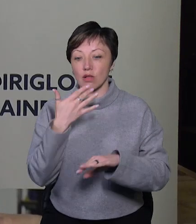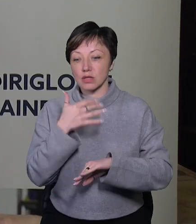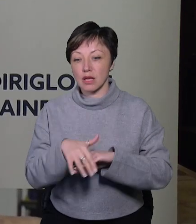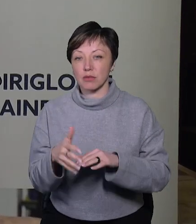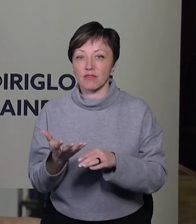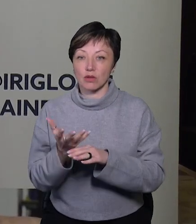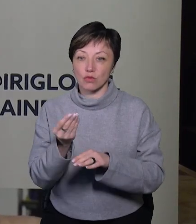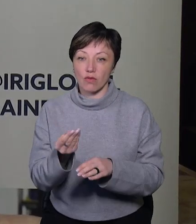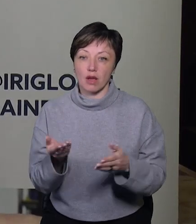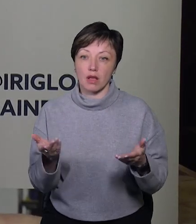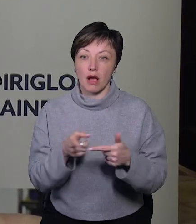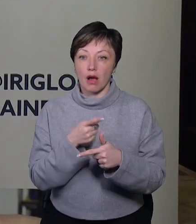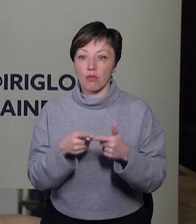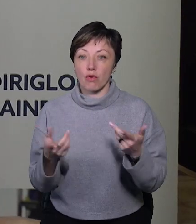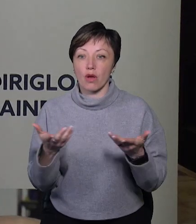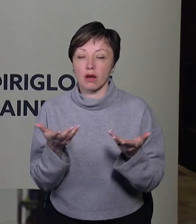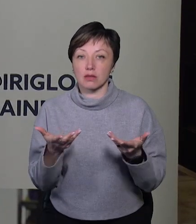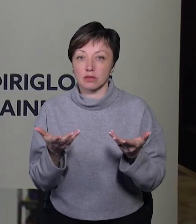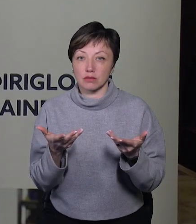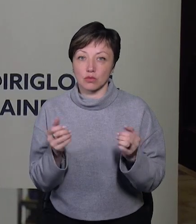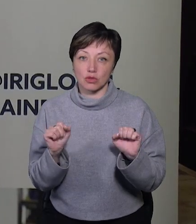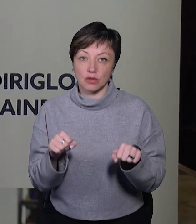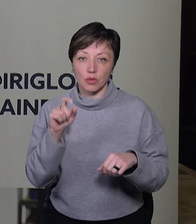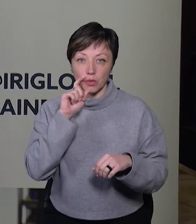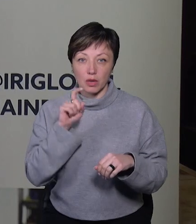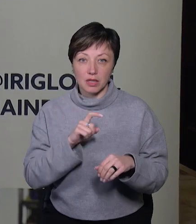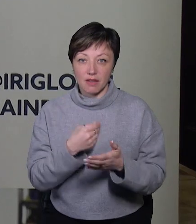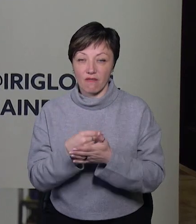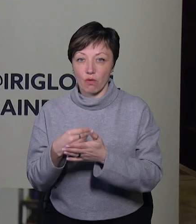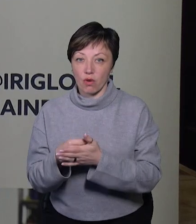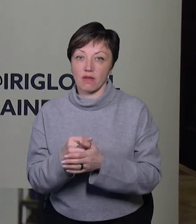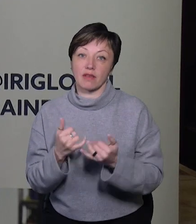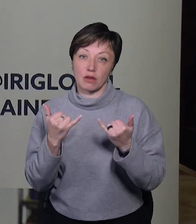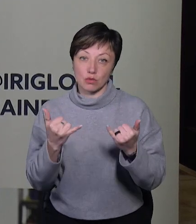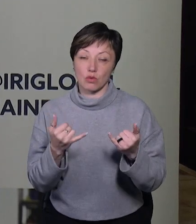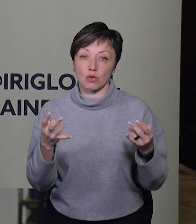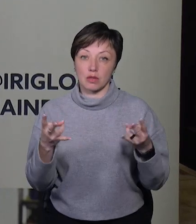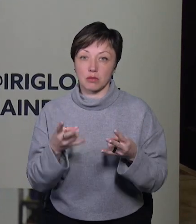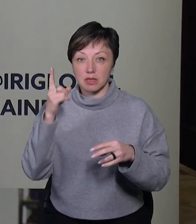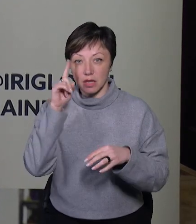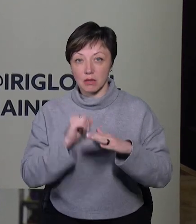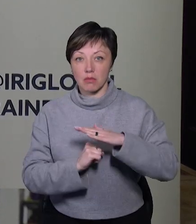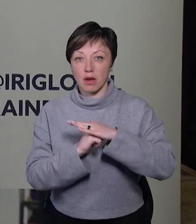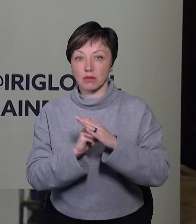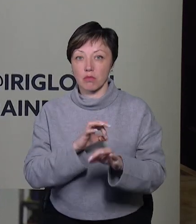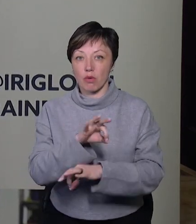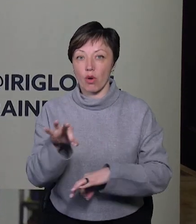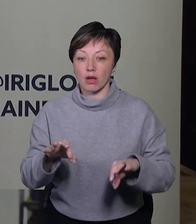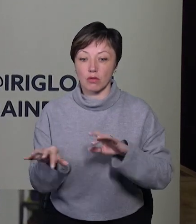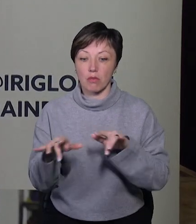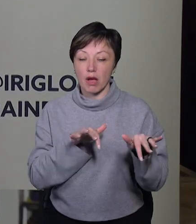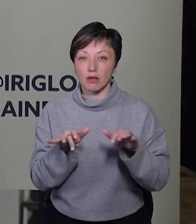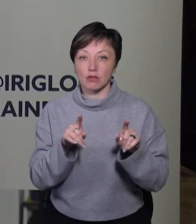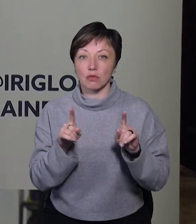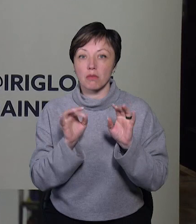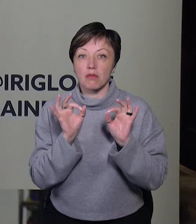фінансування від донорів або від українських фондів. Але для цього треба знати такі бази основи проєктного менеджменту, для того,